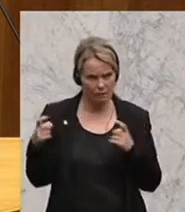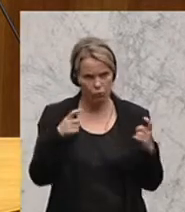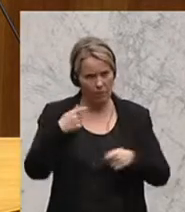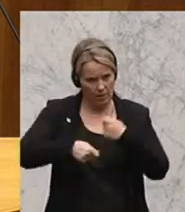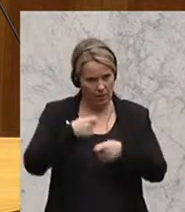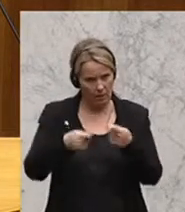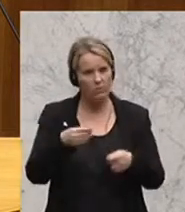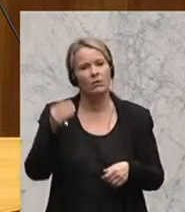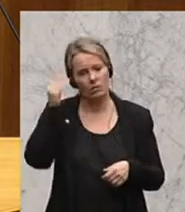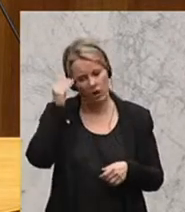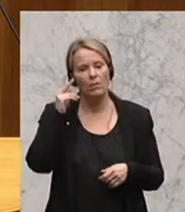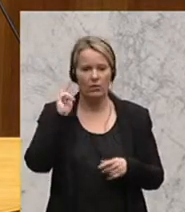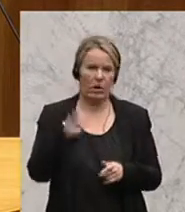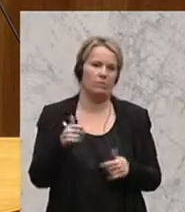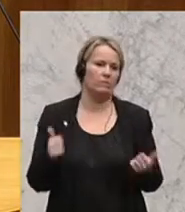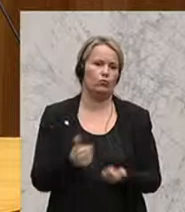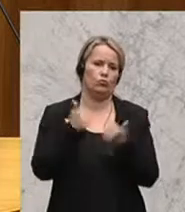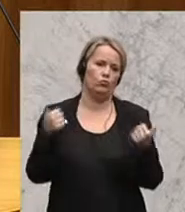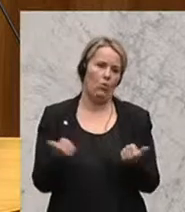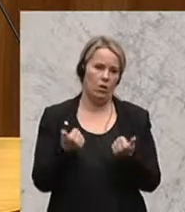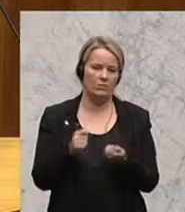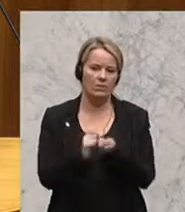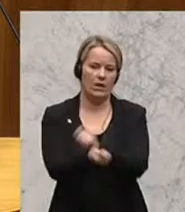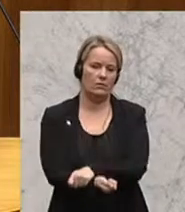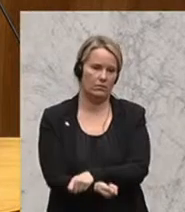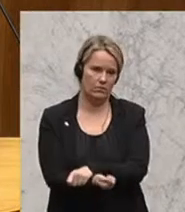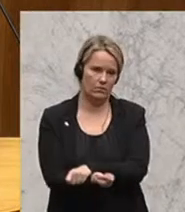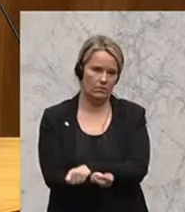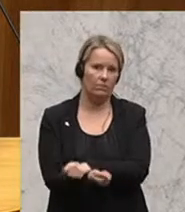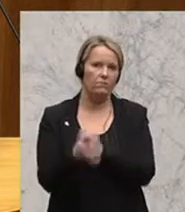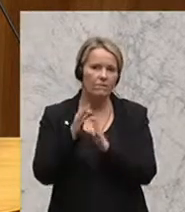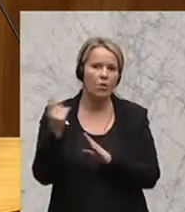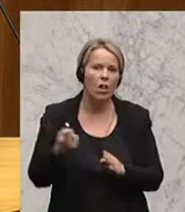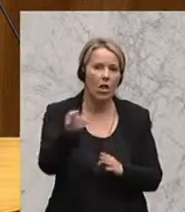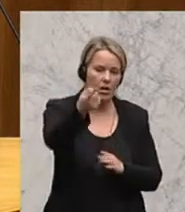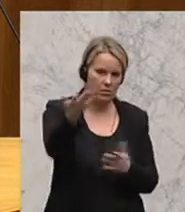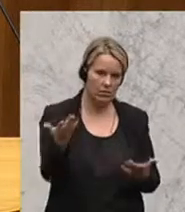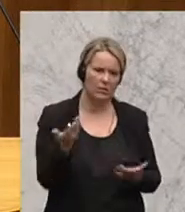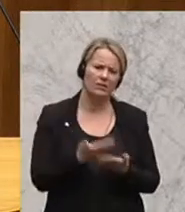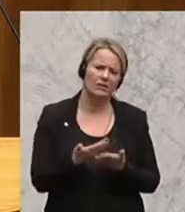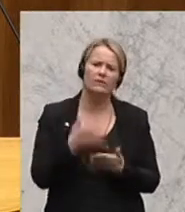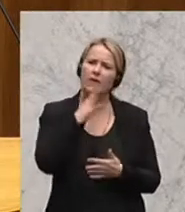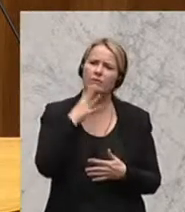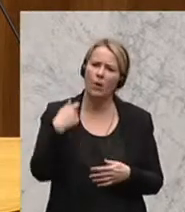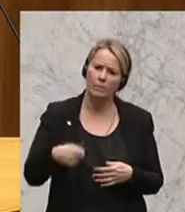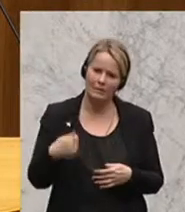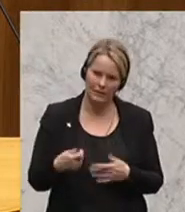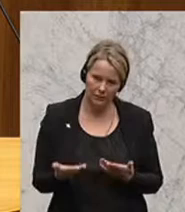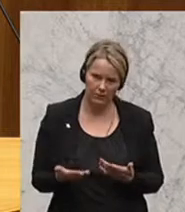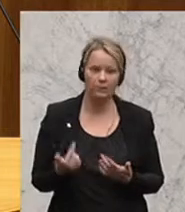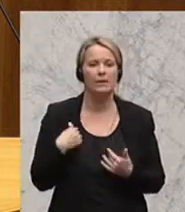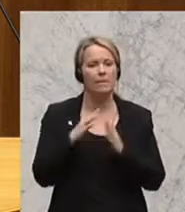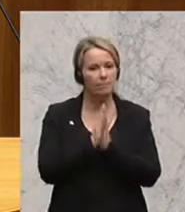glaube ich, können hier ganz was Großartiges bewegen, und zwar nachhaltig. Und deshalb, Frau Präsident, darf ich auch bitten darum,